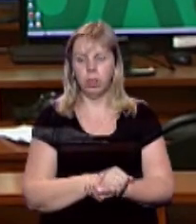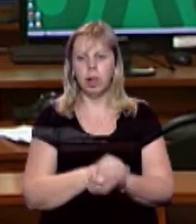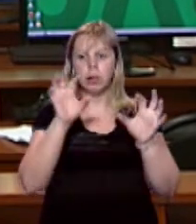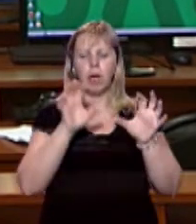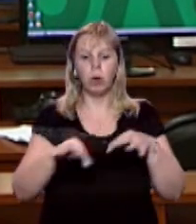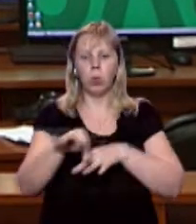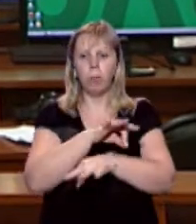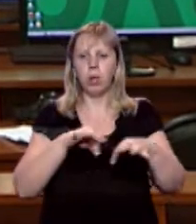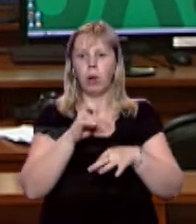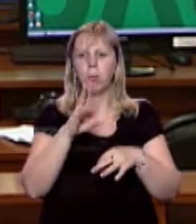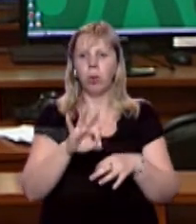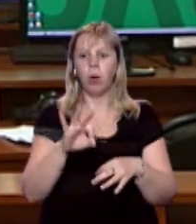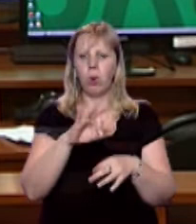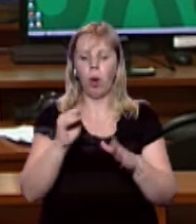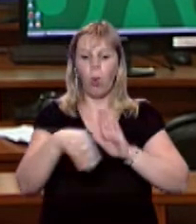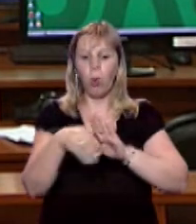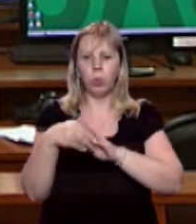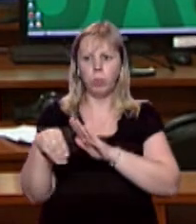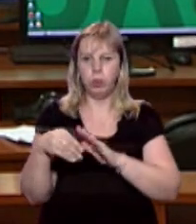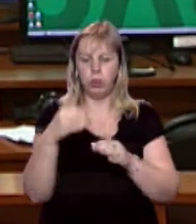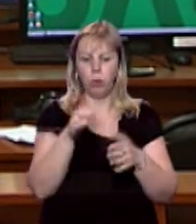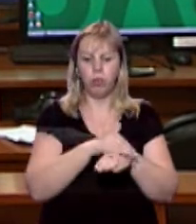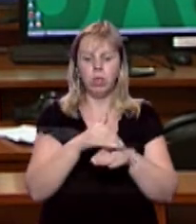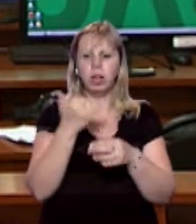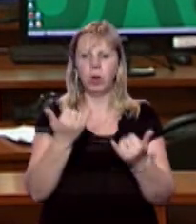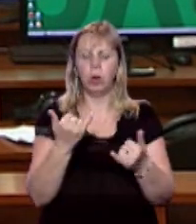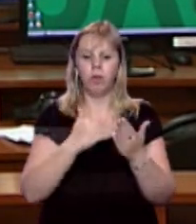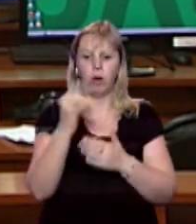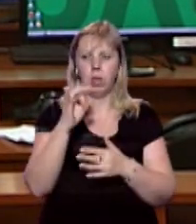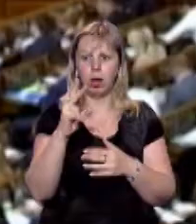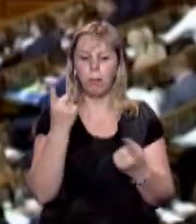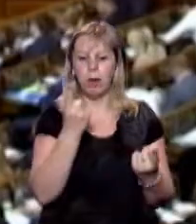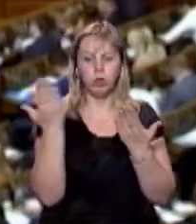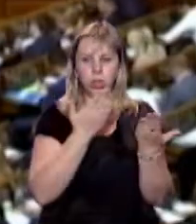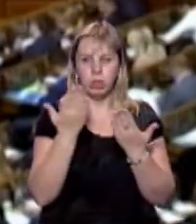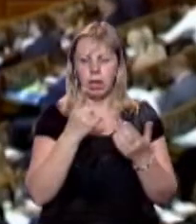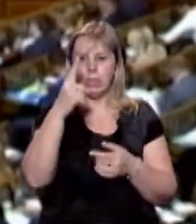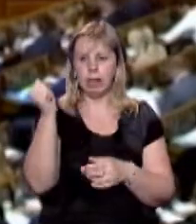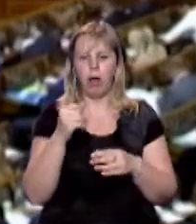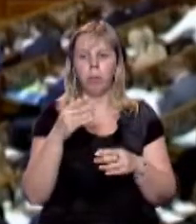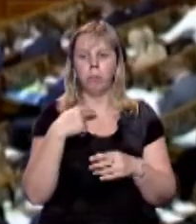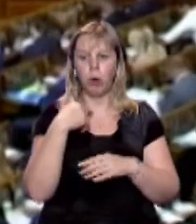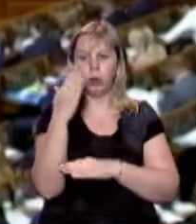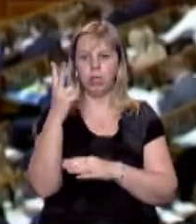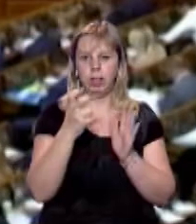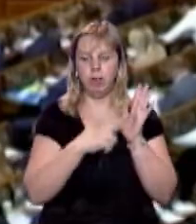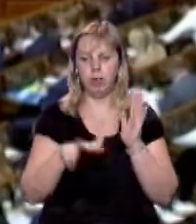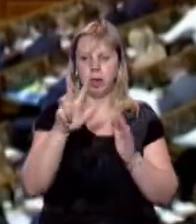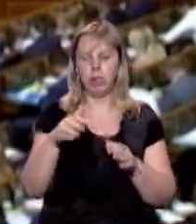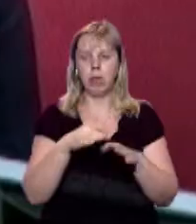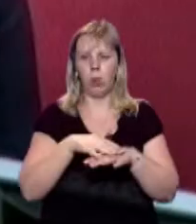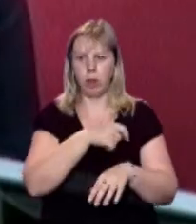Законопроєкт про викривачів корупцію ухвалила сьогодні Верховна Рада. У першому читанні запроголосували 283